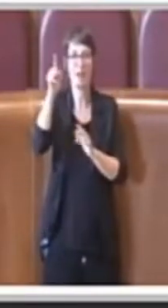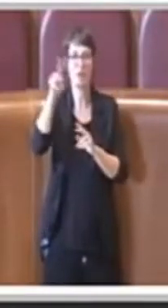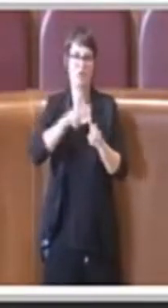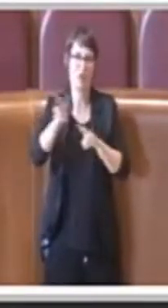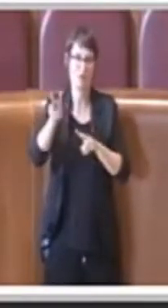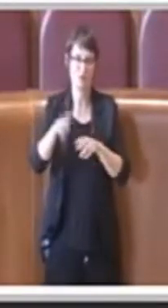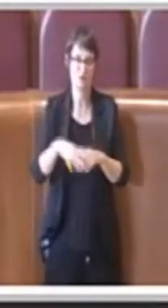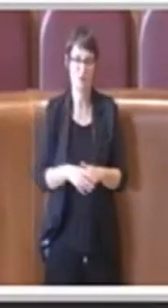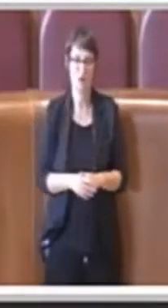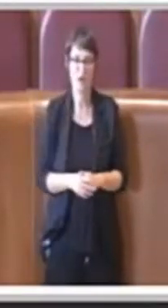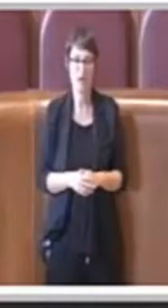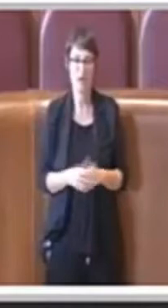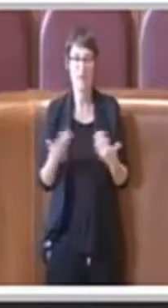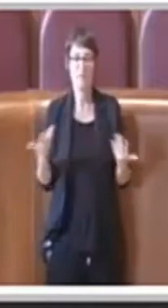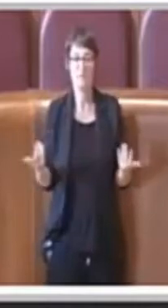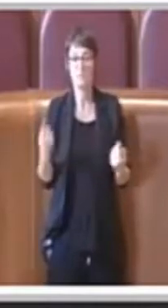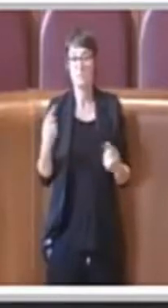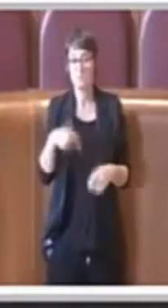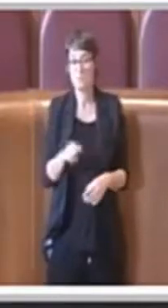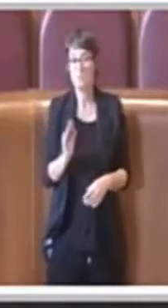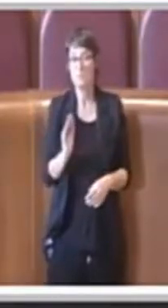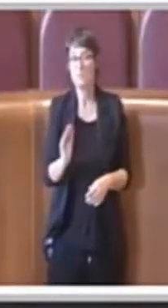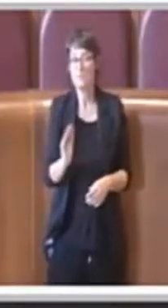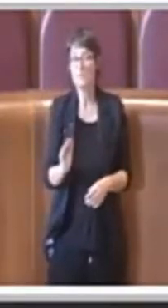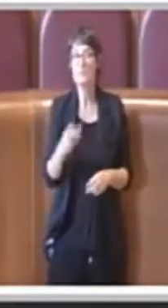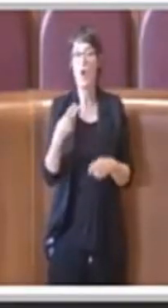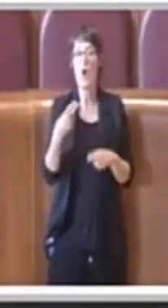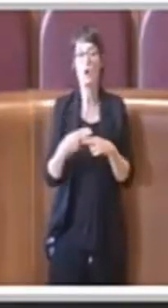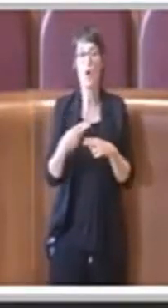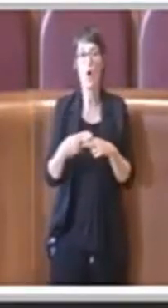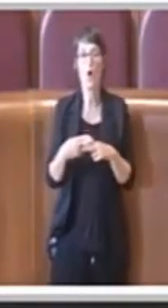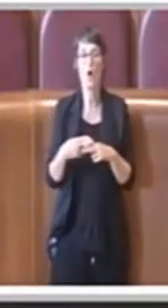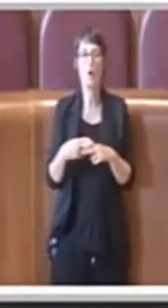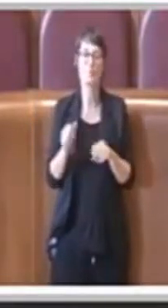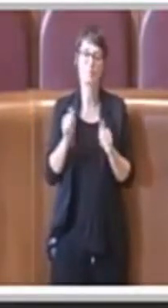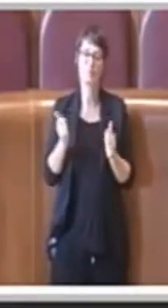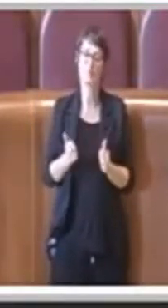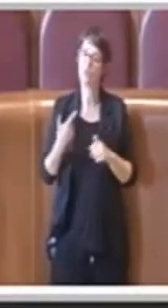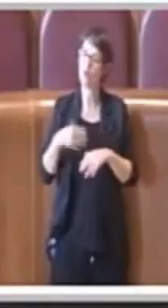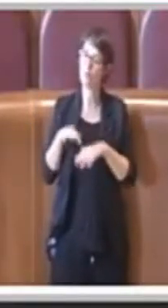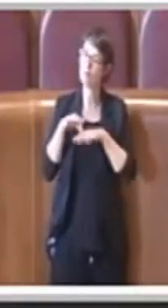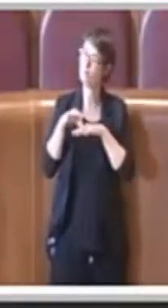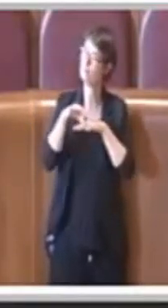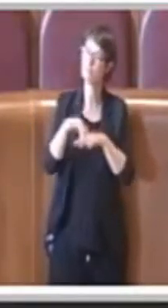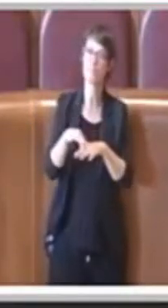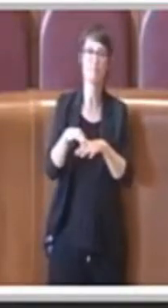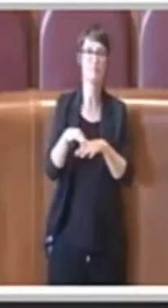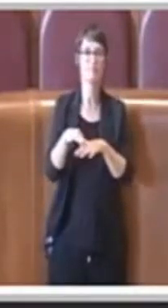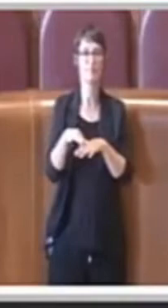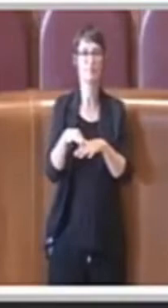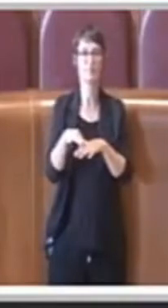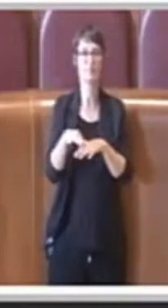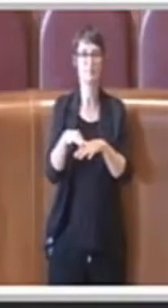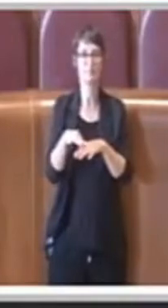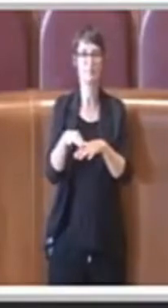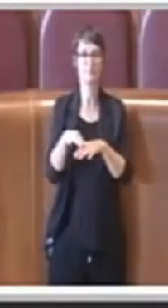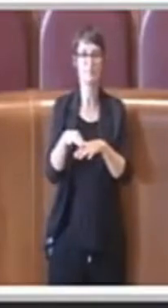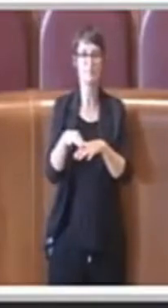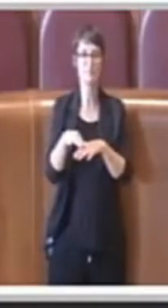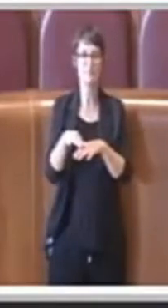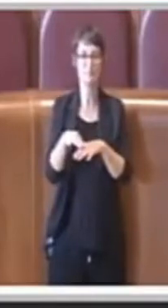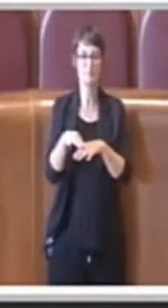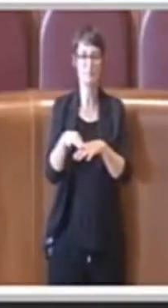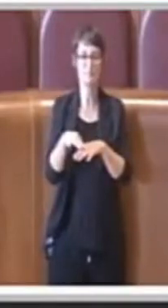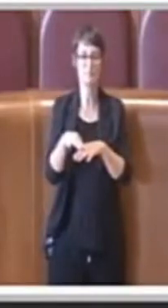questo motivo chiediamo che Roma guidi una necessità che di fatto